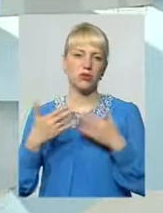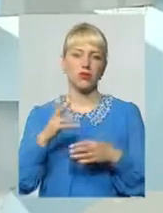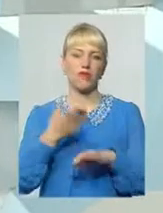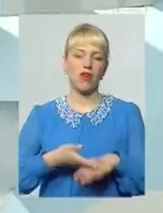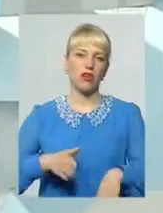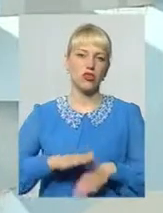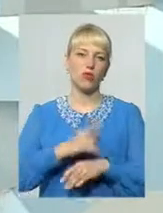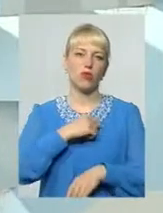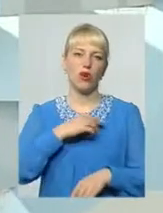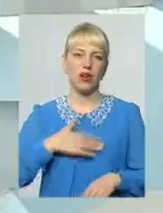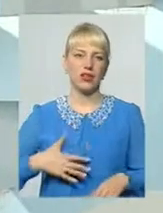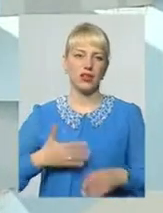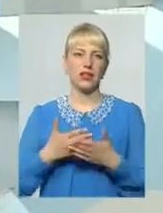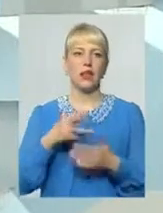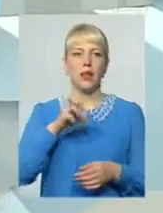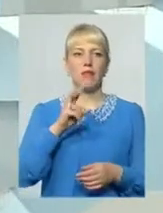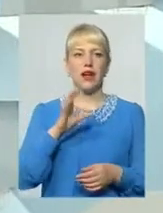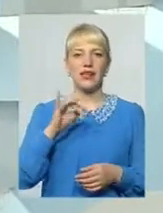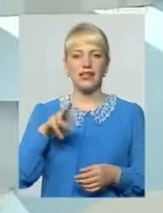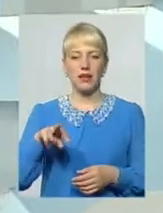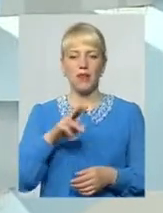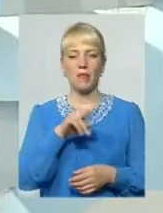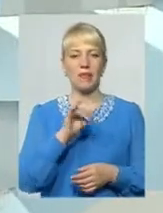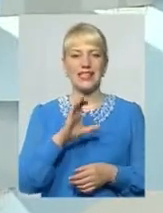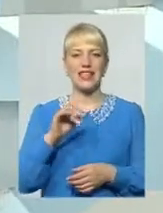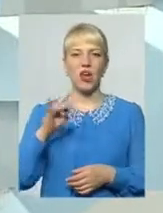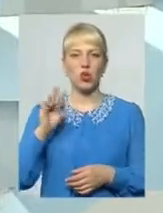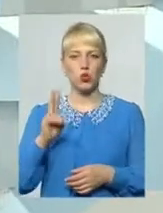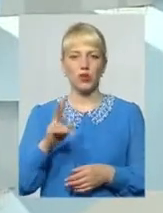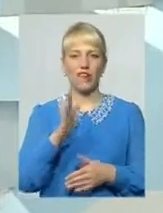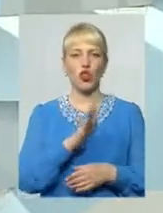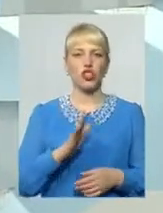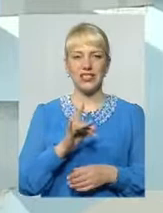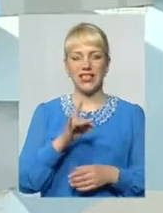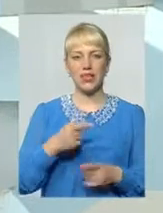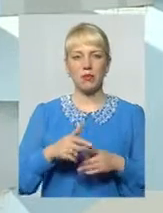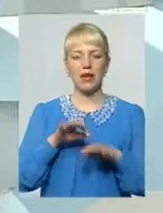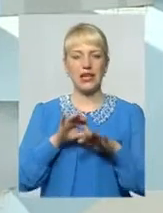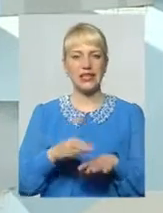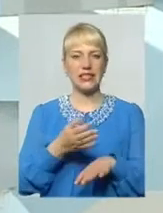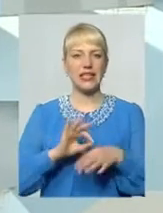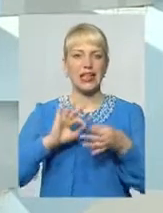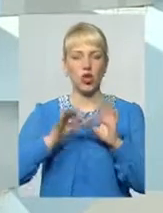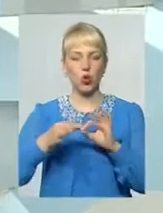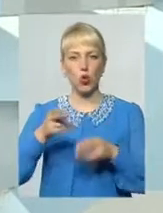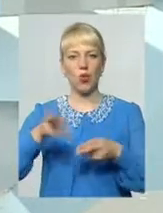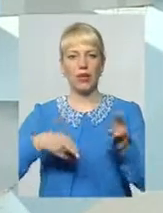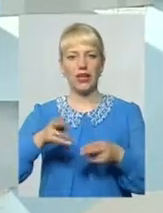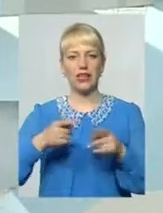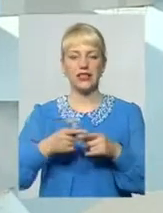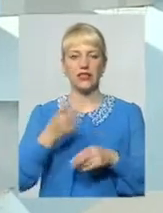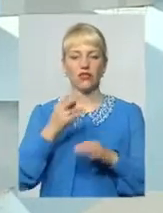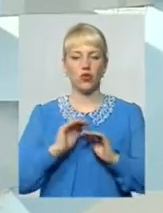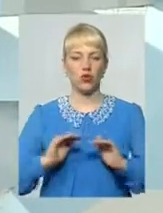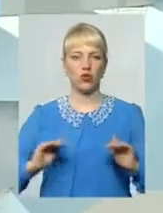поранені Ось є Максим Писарчук в Волочиському районі Він знову переніс дуже складну операцію і маленьких